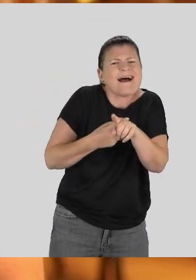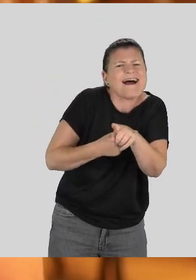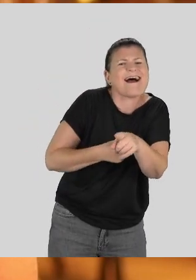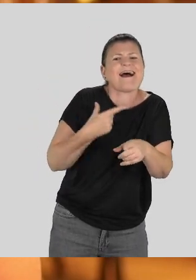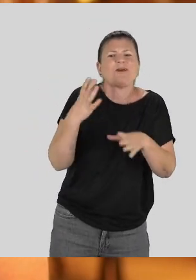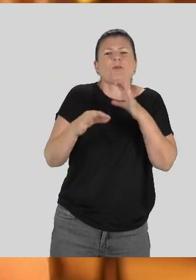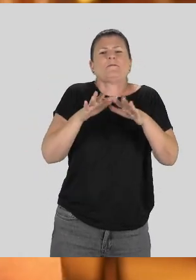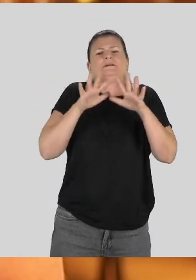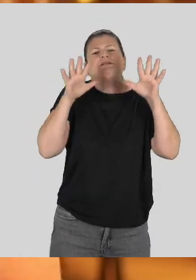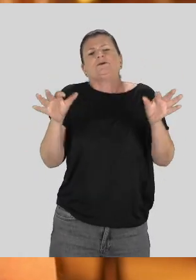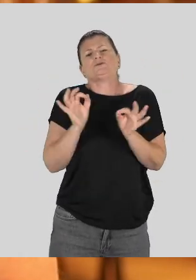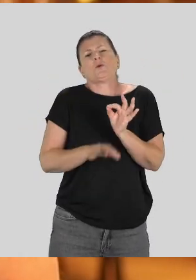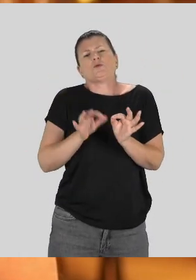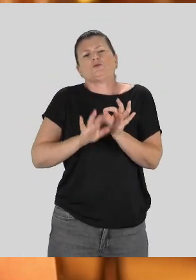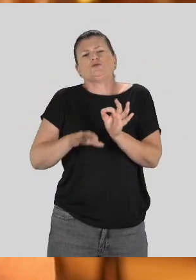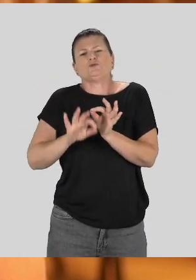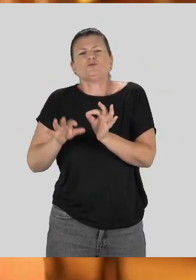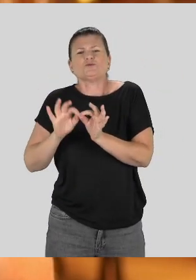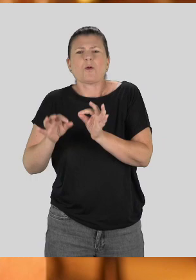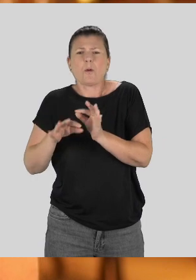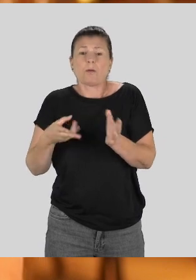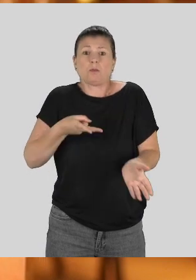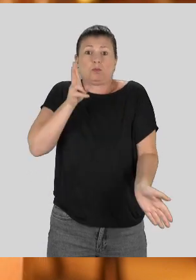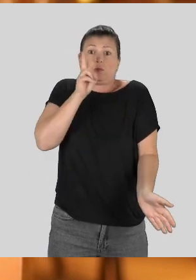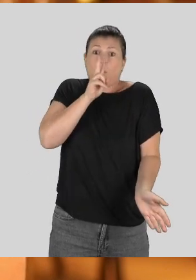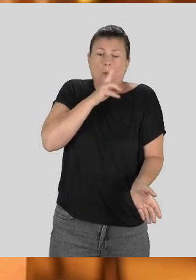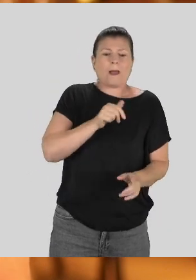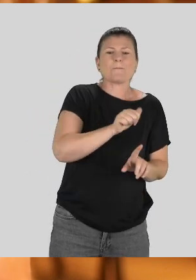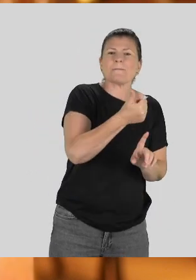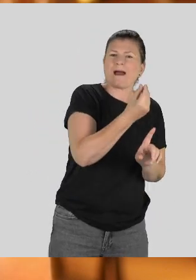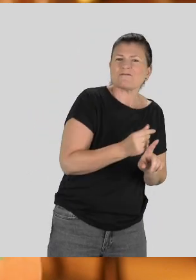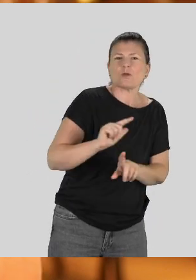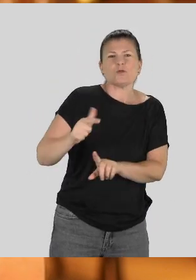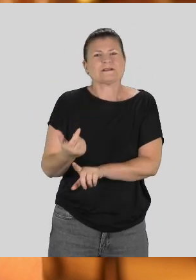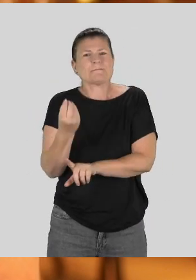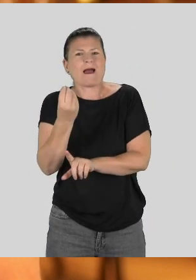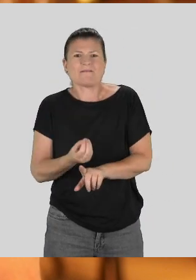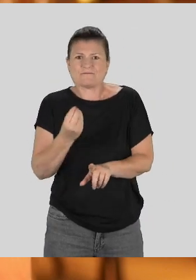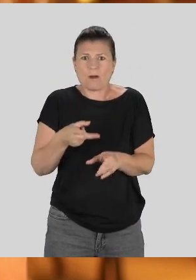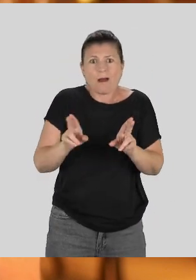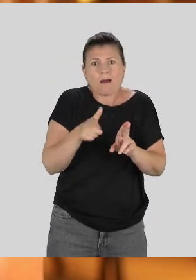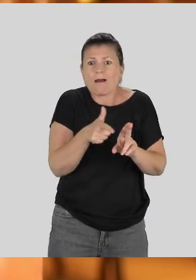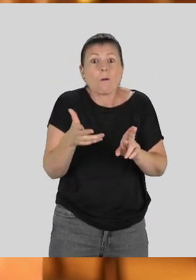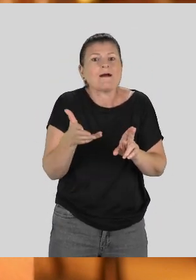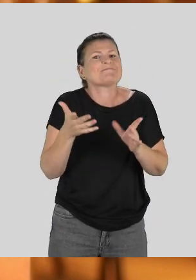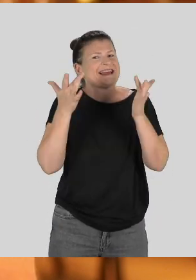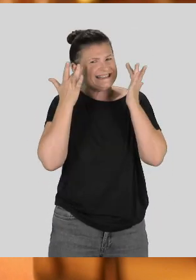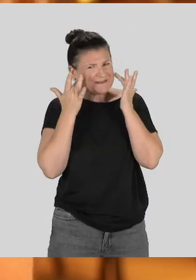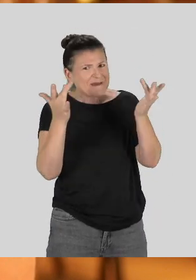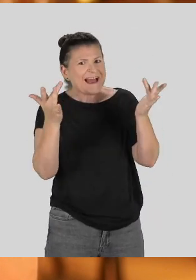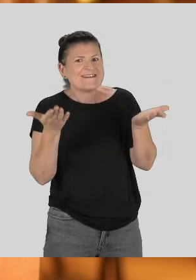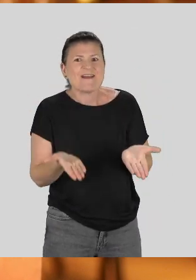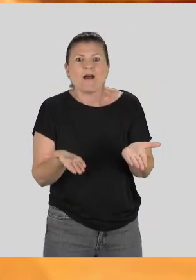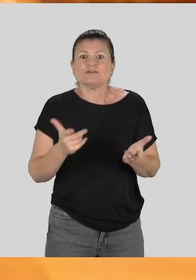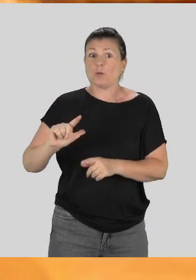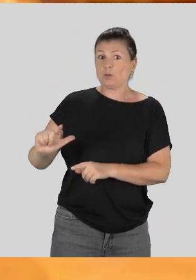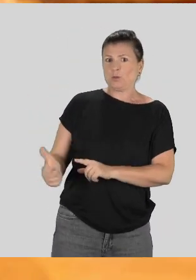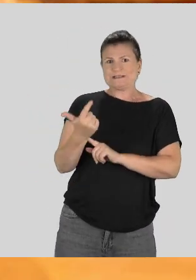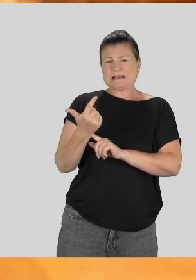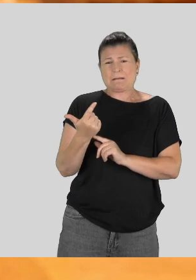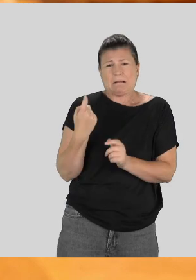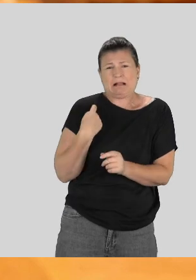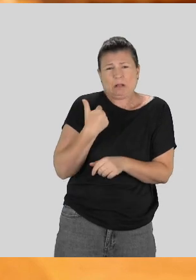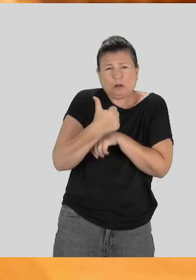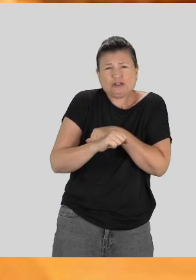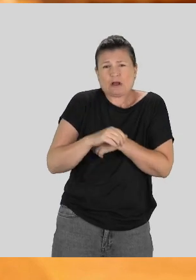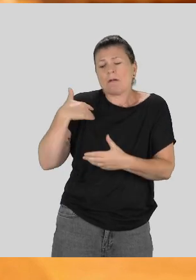j'ai expérimenté et j'ai trouvé plein de solutions. ce qui est très drôle, c'est qu'entre le premier et le deuxième, qu'est-ce qui se passe entre temps, c'est l'expérience. Le deuxième,